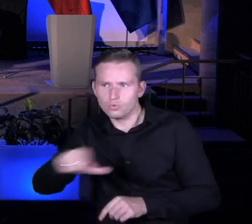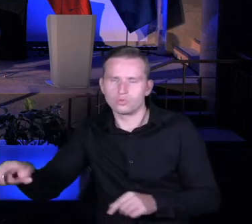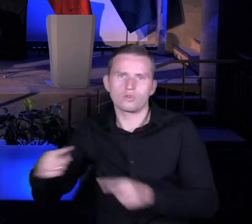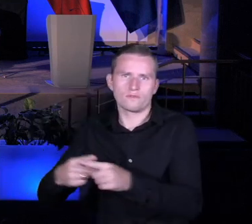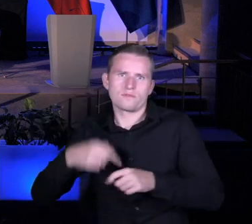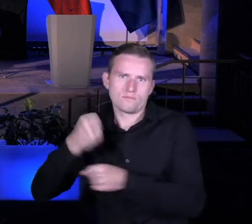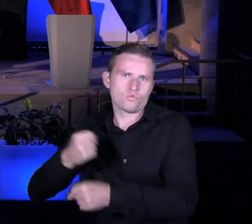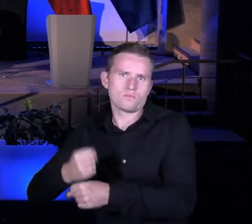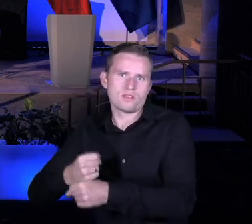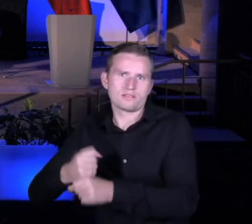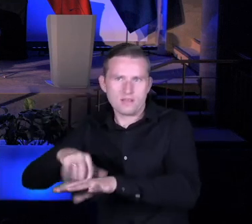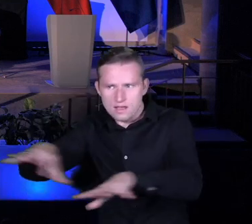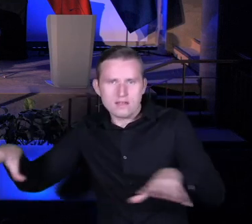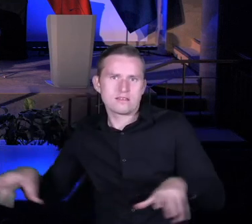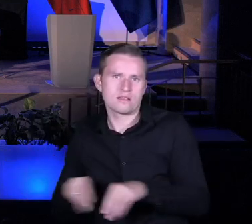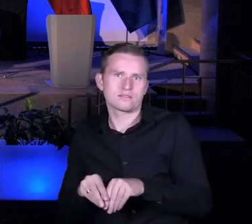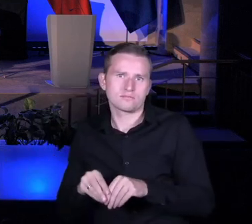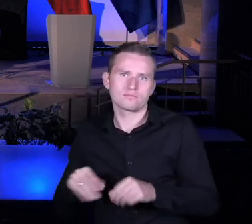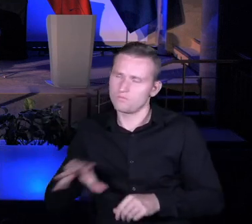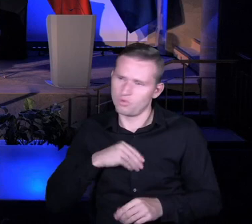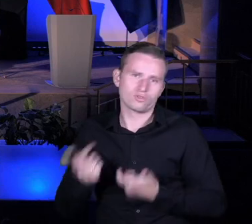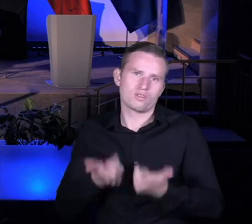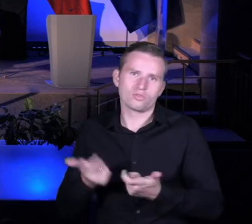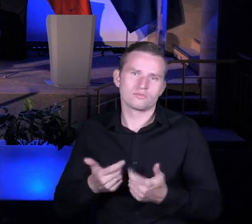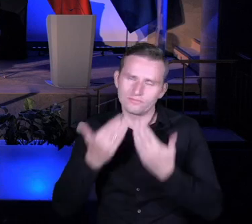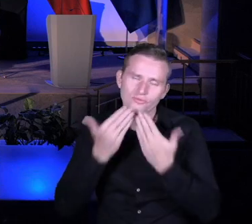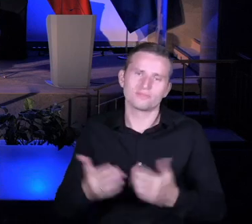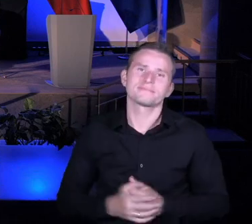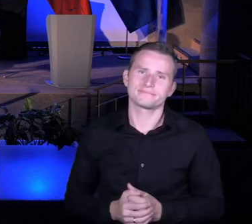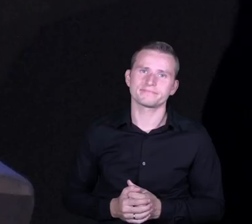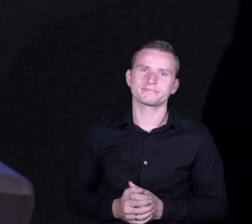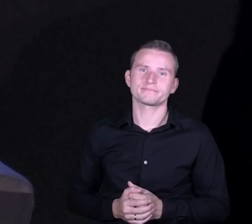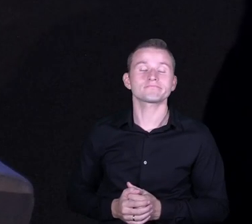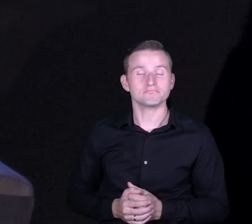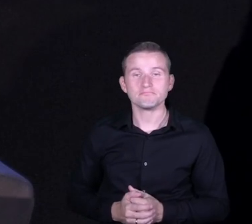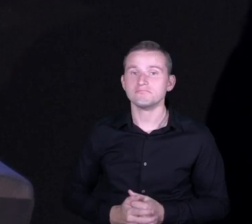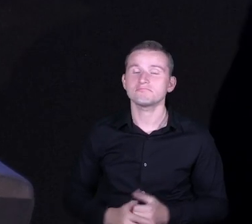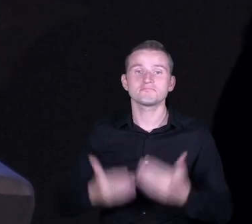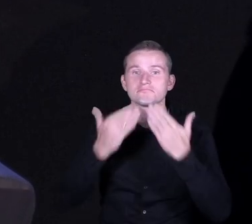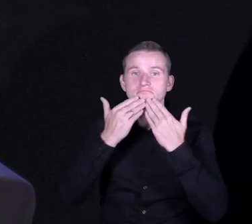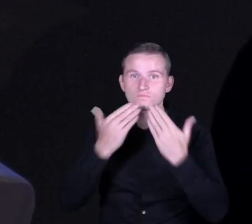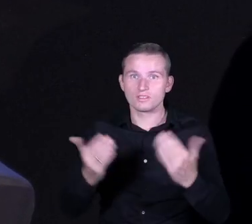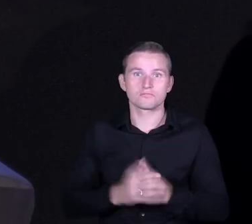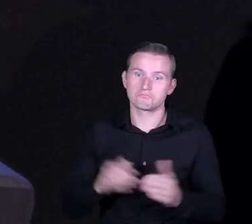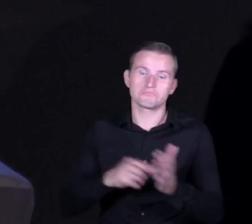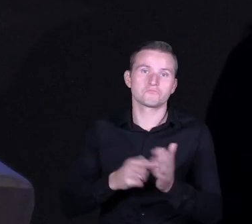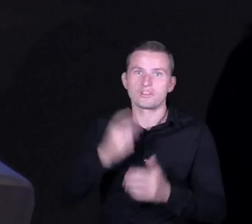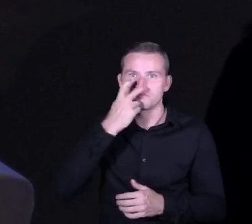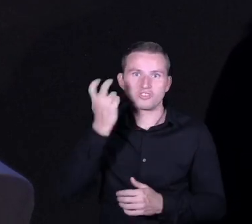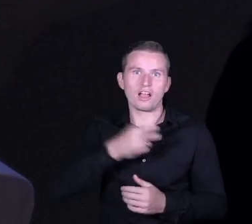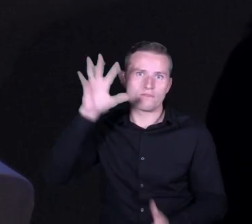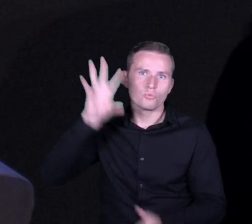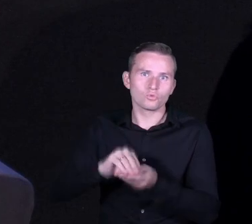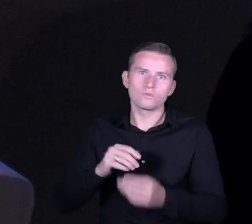zespoły współpracy z naszymi uczniami po prostu. Dziękuję. Dzięki. To naprawdę takie ciekawe podsumowanie.